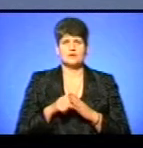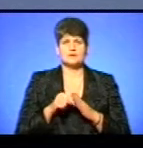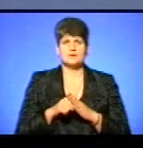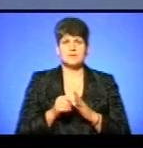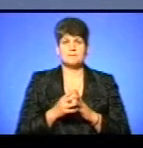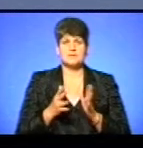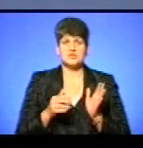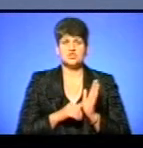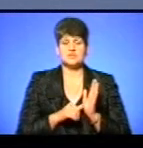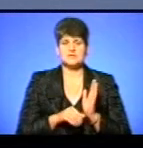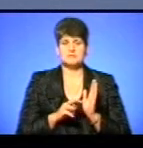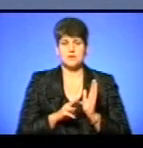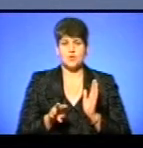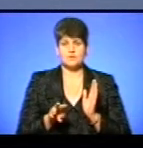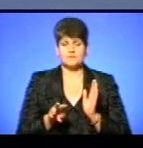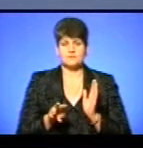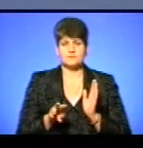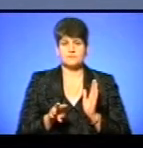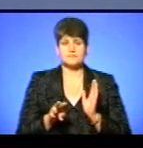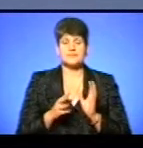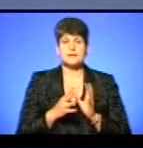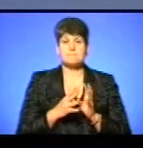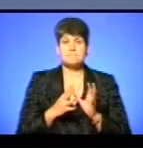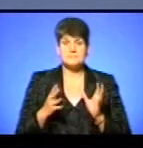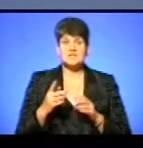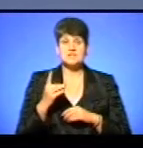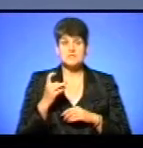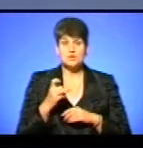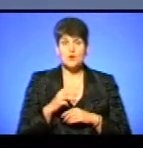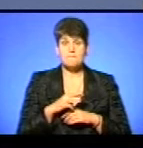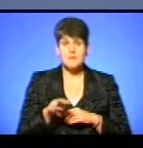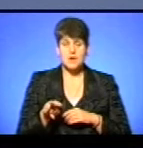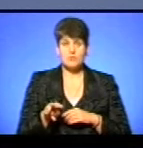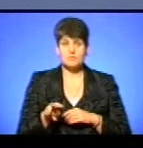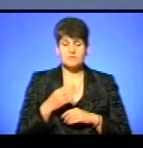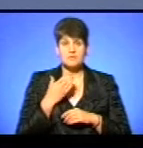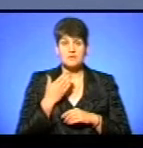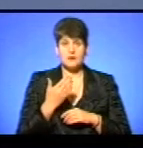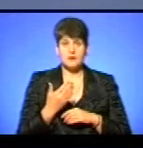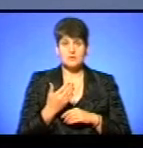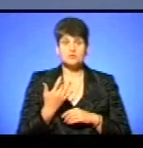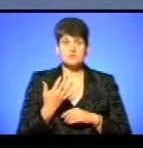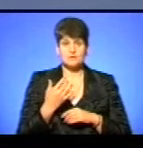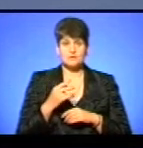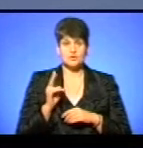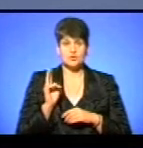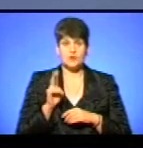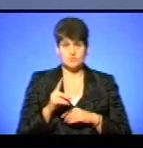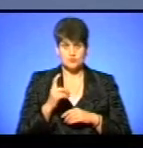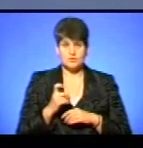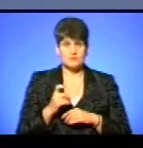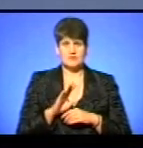Більше 60 мільйонів. Більше 100 мільйонів. Я питаюся, у вас, напевно, сотня тролейбусів? Він каже, ні,